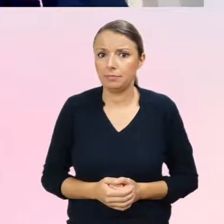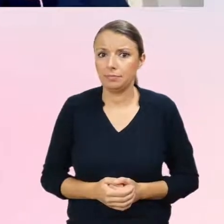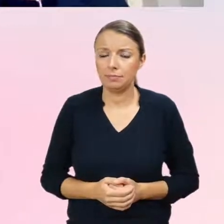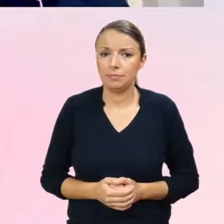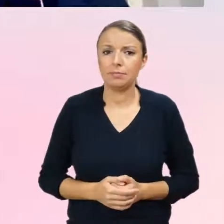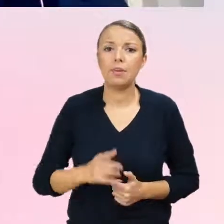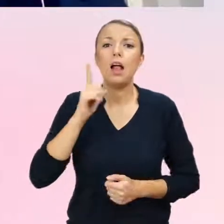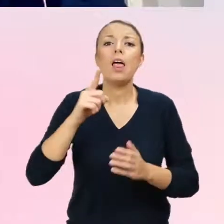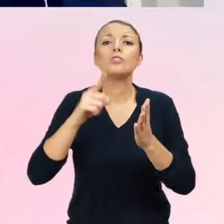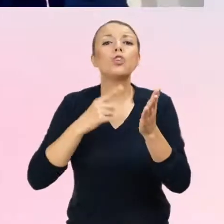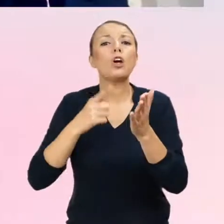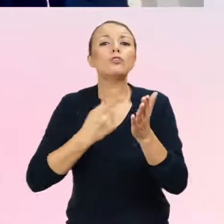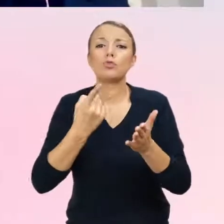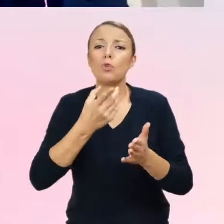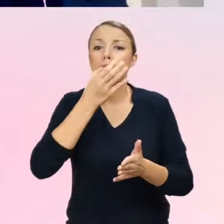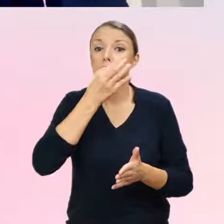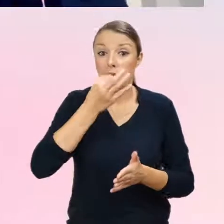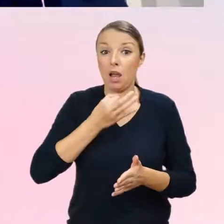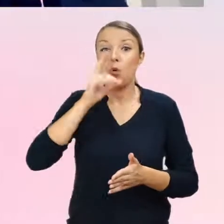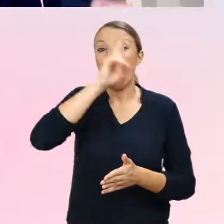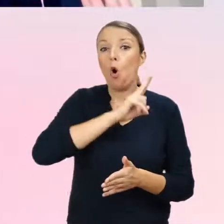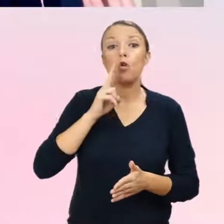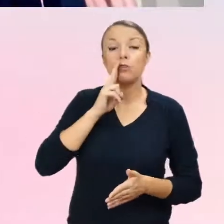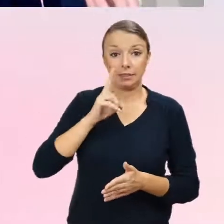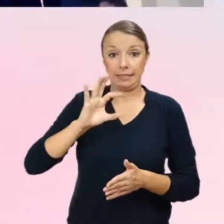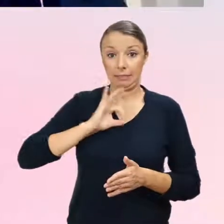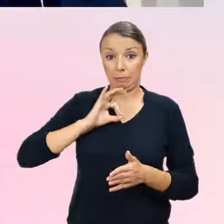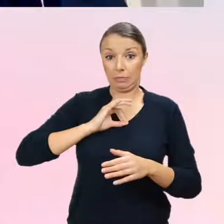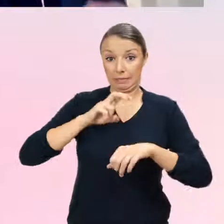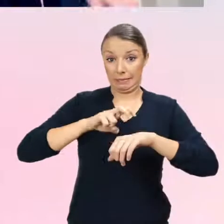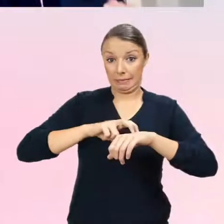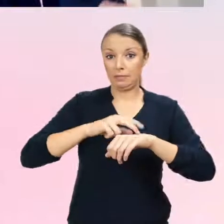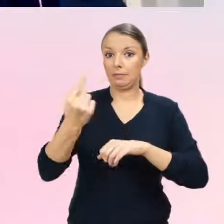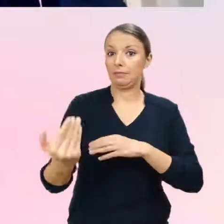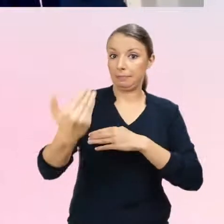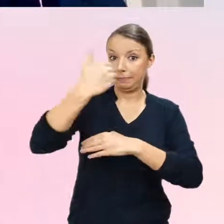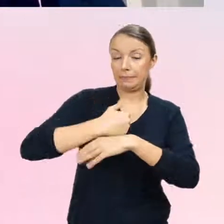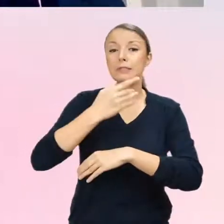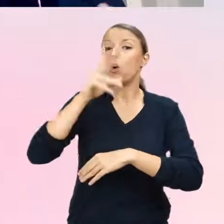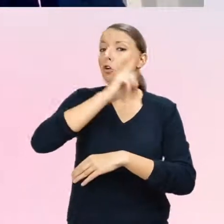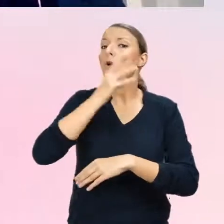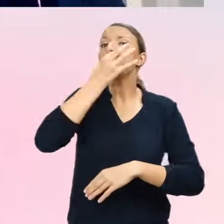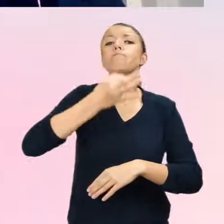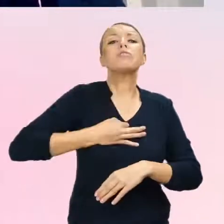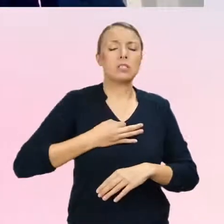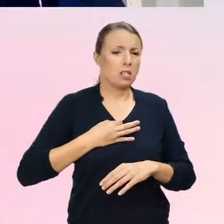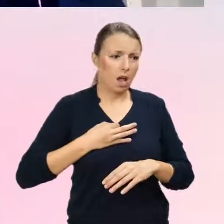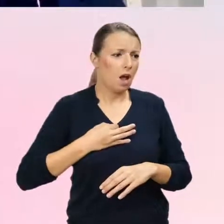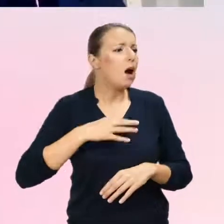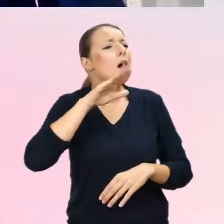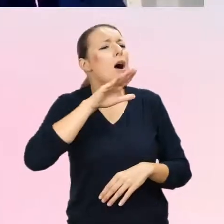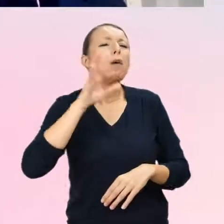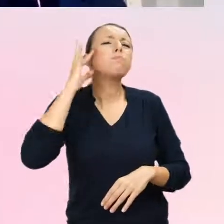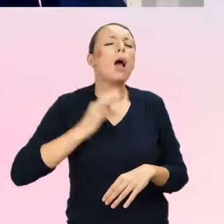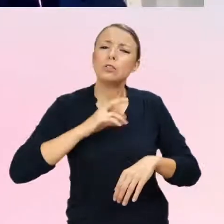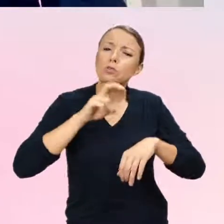które rodzice kierują do mnie w gabinecie. Czy to mu zostanie? Czy ta dezaprobata płci? Jak to jest, Pani doktor? Czy